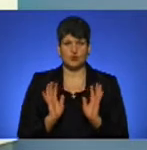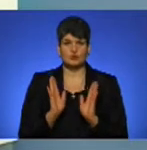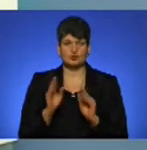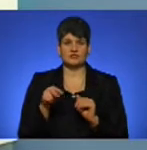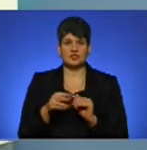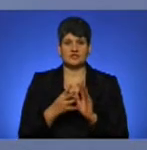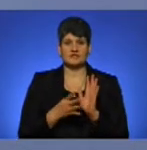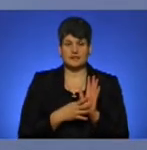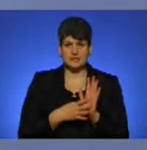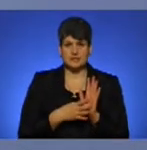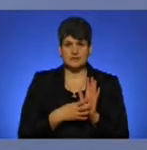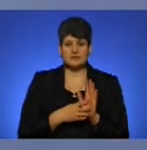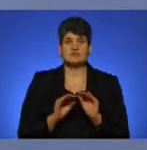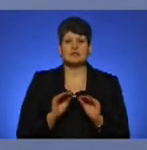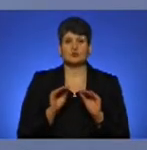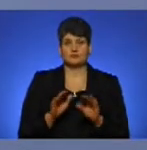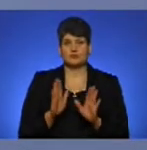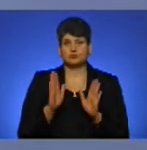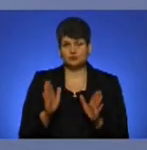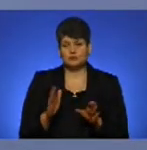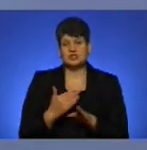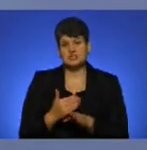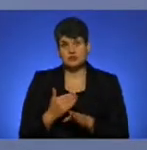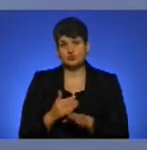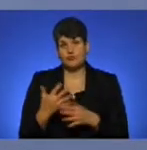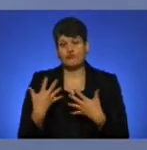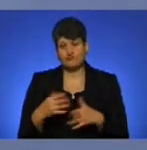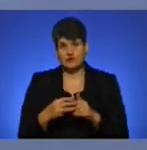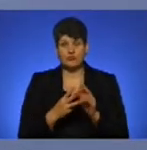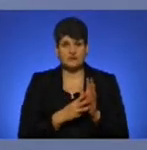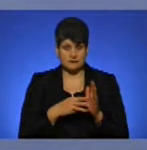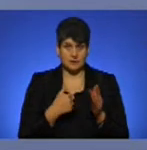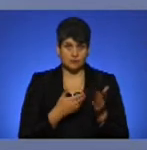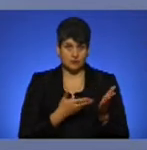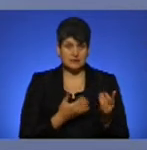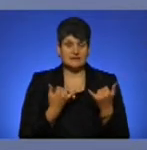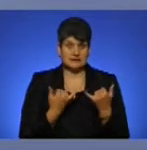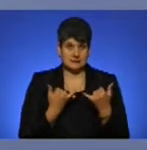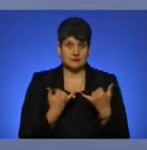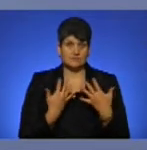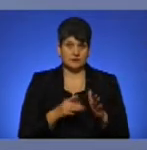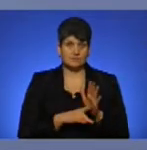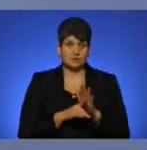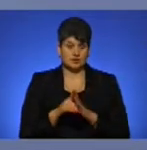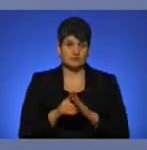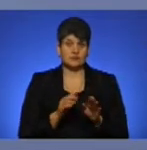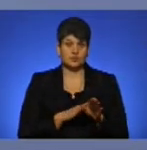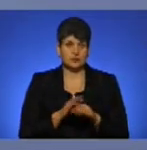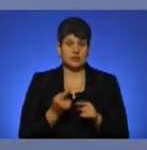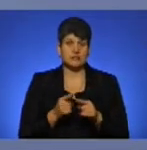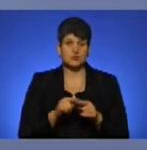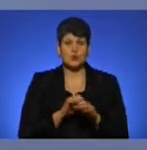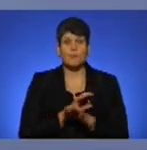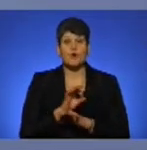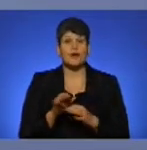році? Встановлення відбудеться частково вже в 2018 році. Вони зараз якраз приступають до реалізації цього проєкту.